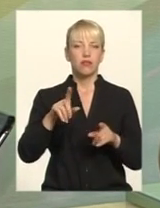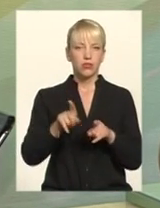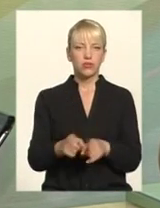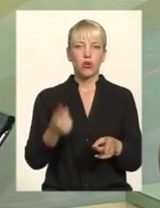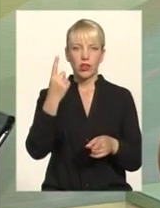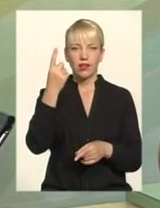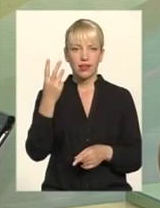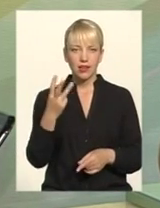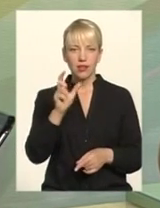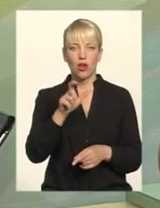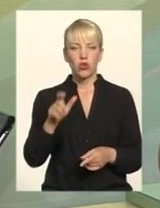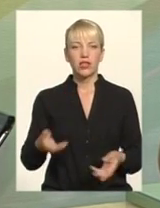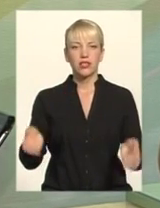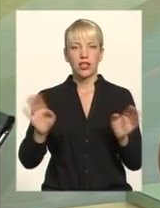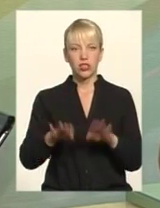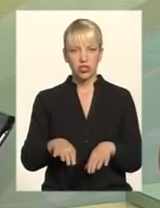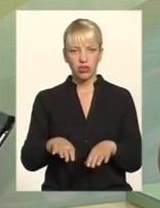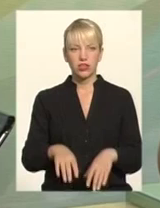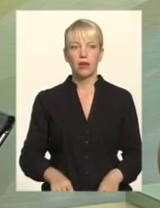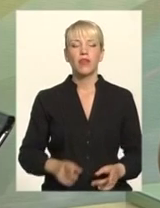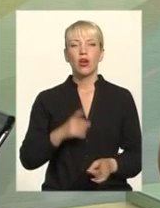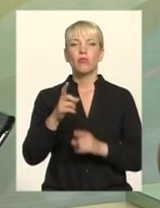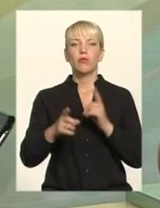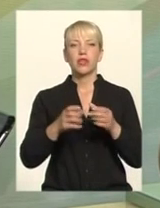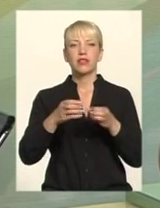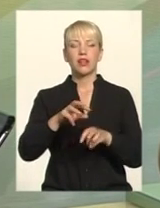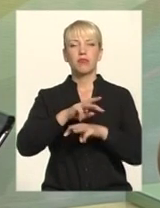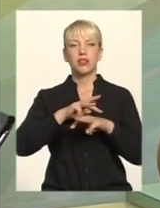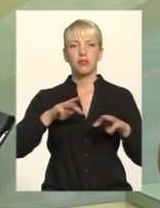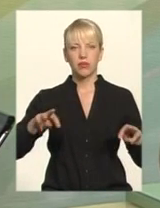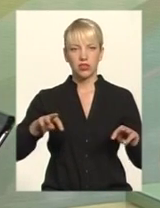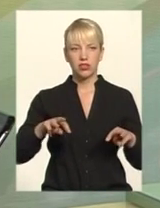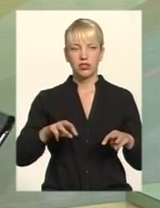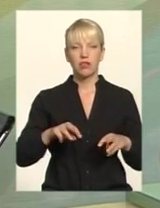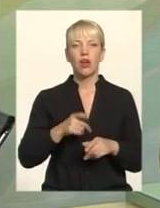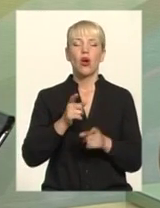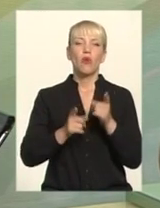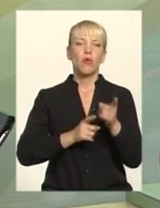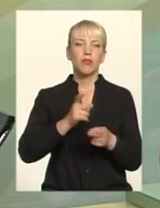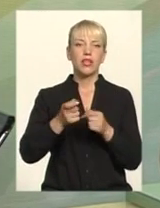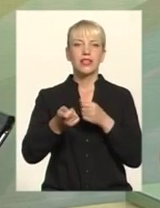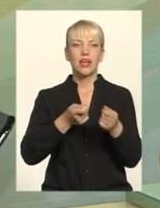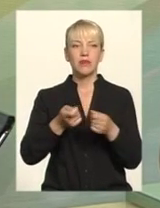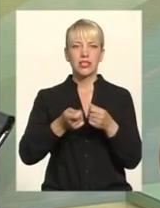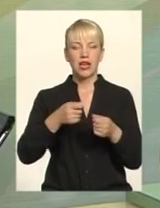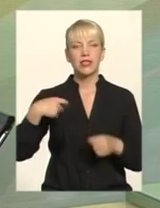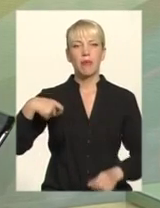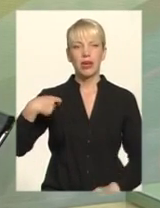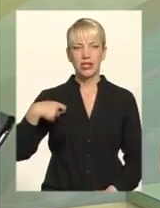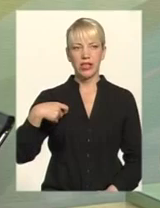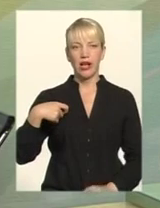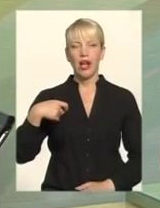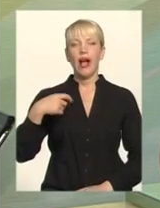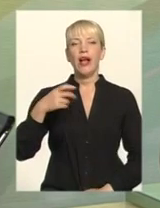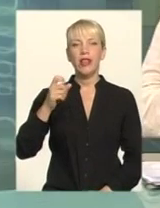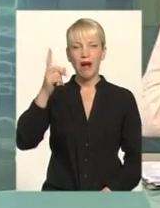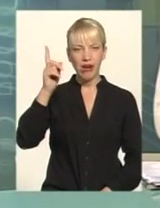помінявся кабінет міністрів, адміністрація президента Тобто, на верхові, розумієте, так я бачу, що на верхові причесали